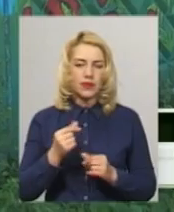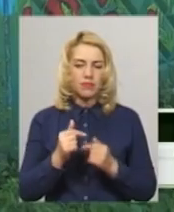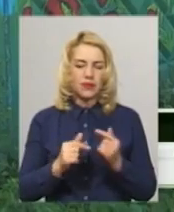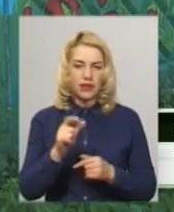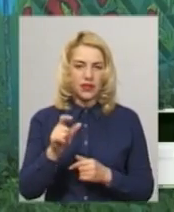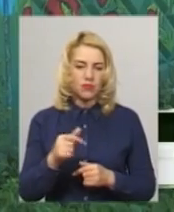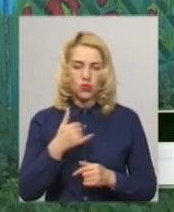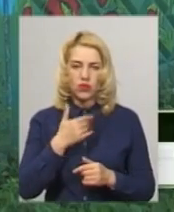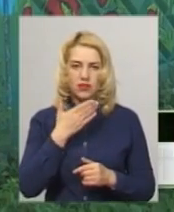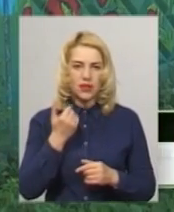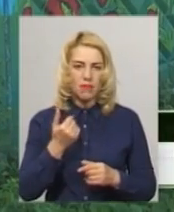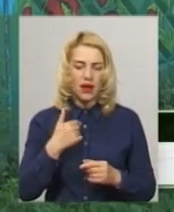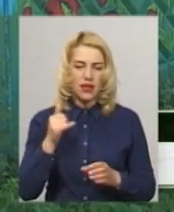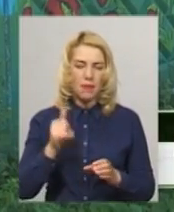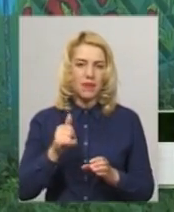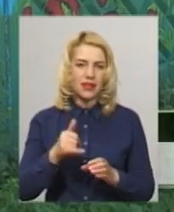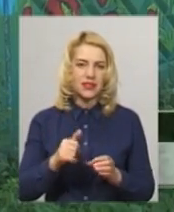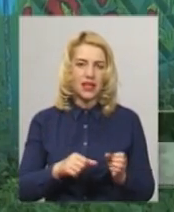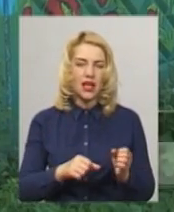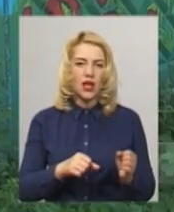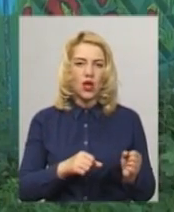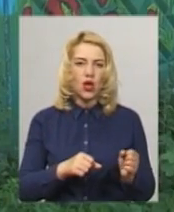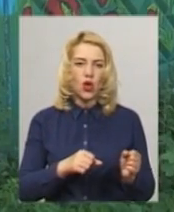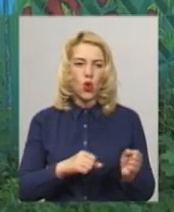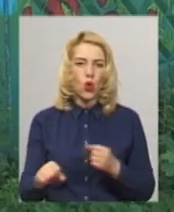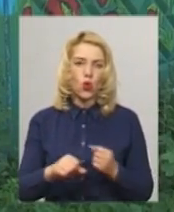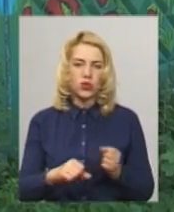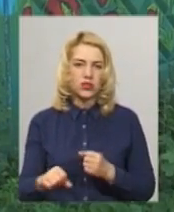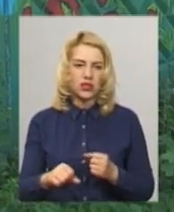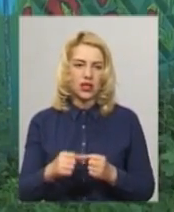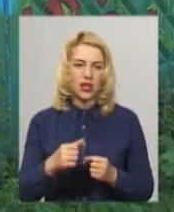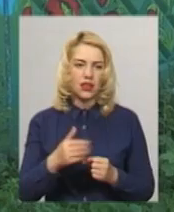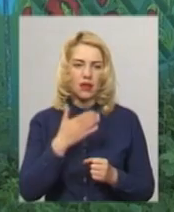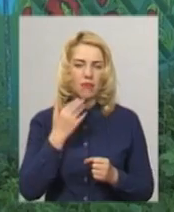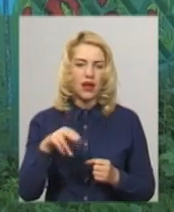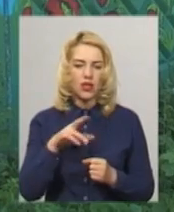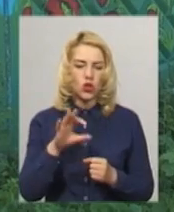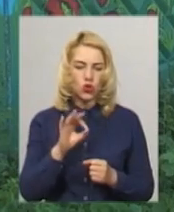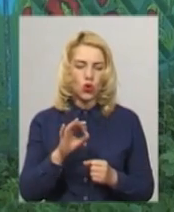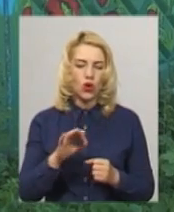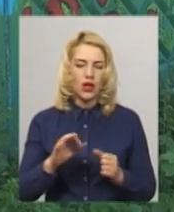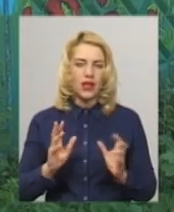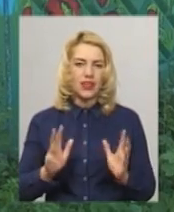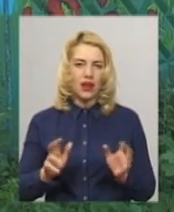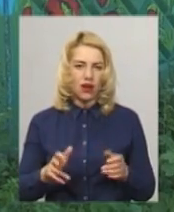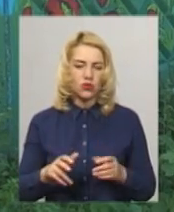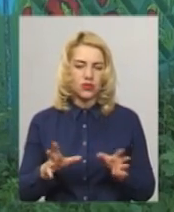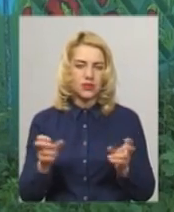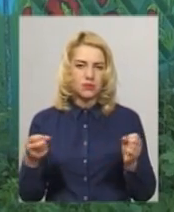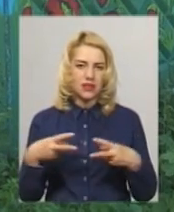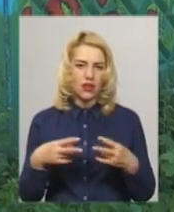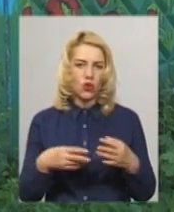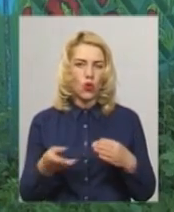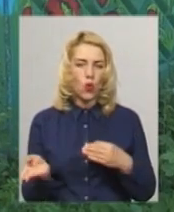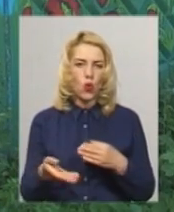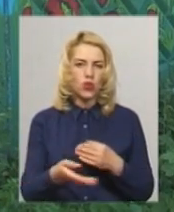мотокоса, нема до трактора куси, щоб обкусити. Була домовленість, що на